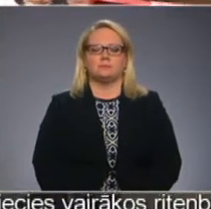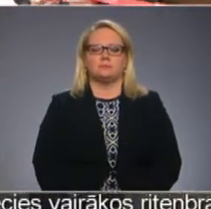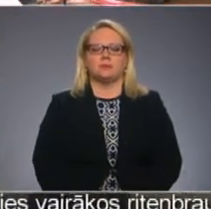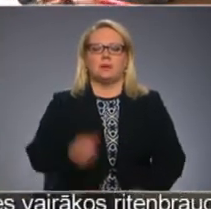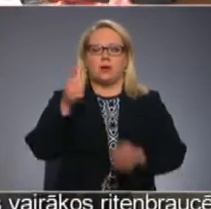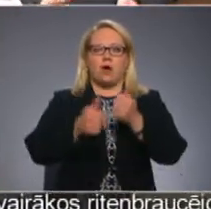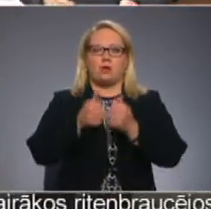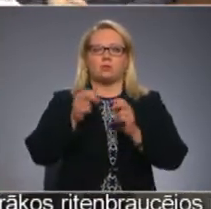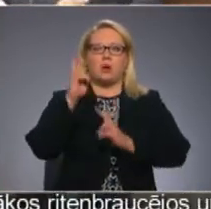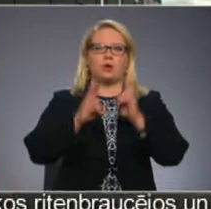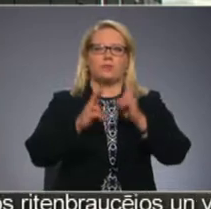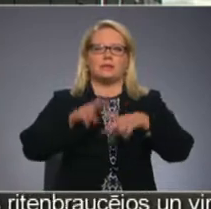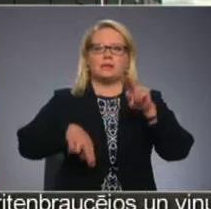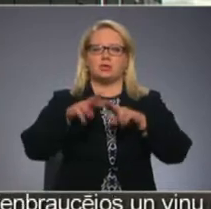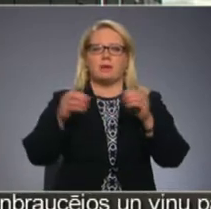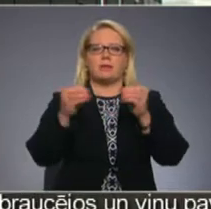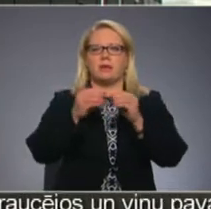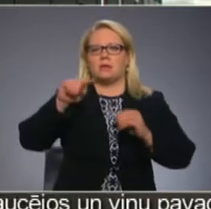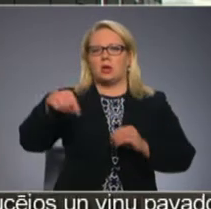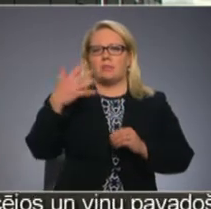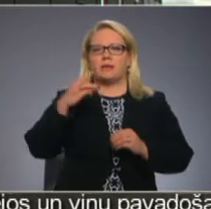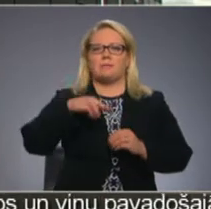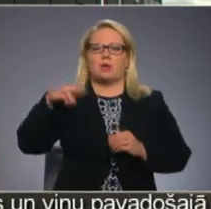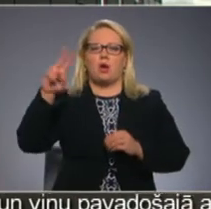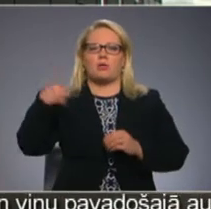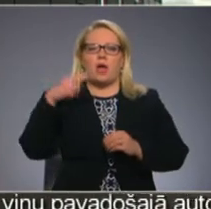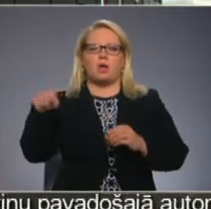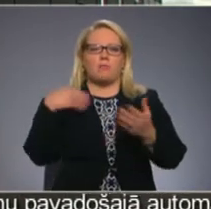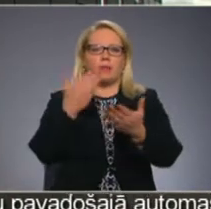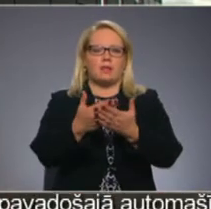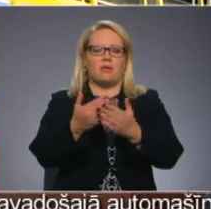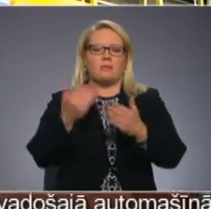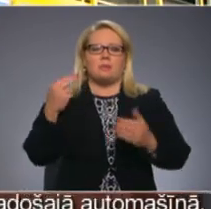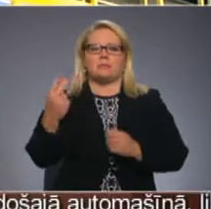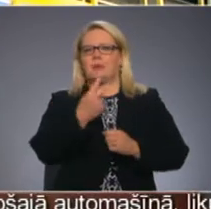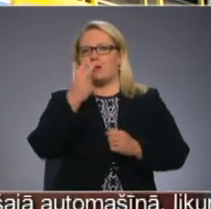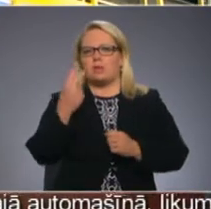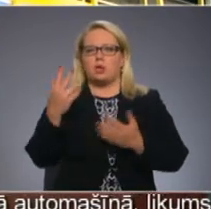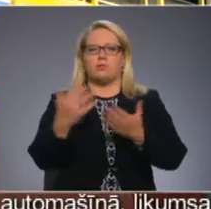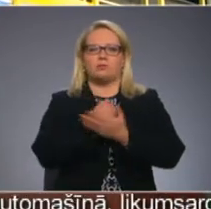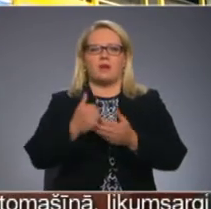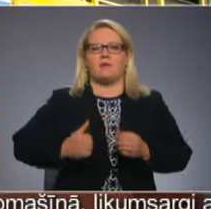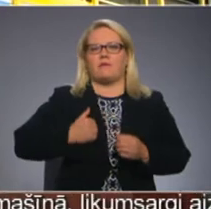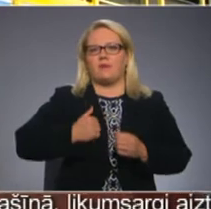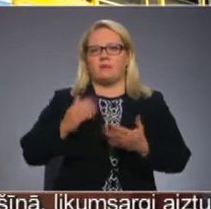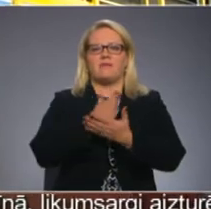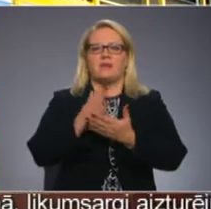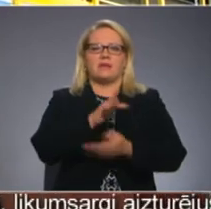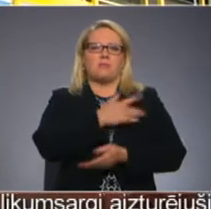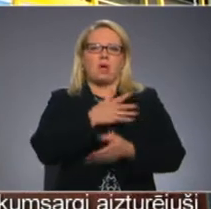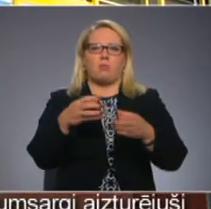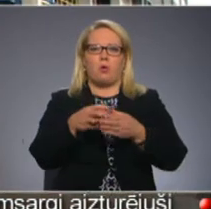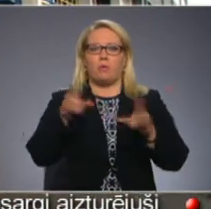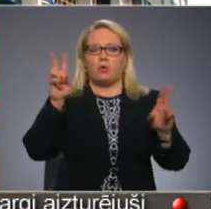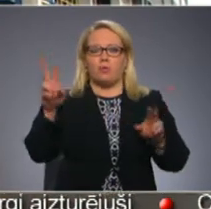Konkursā par rūpnīcas izbūva ar 10,5 miljonu eiro piedāvājumu pirms diviem gadiem uzvarēja kompāniju vidus pakalpojumu grupu.